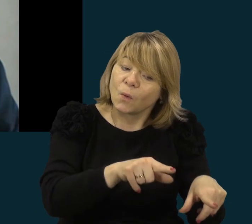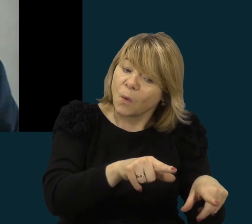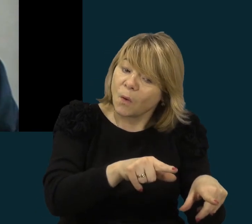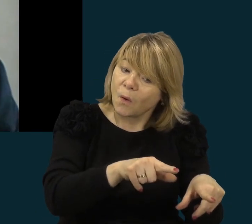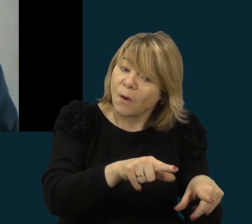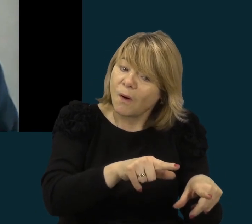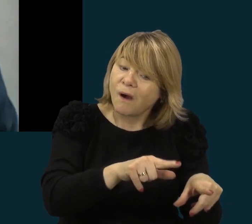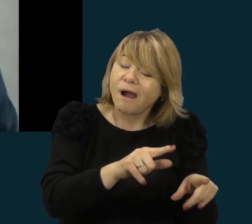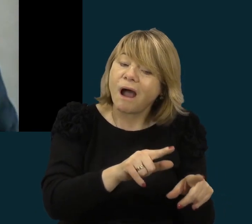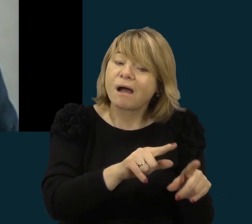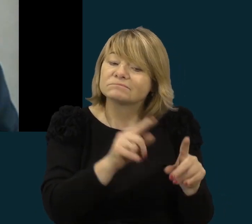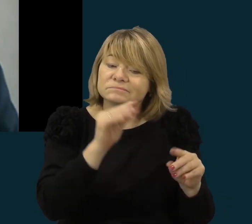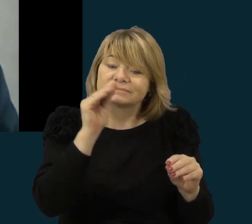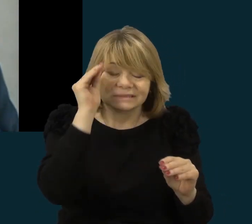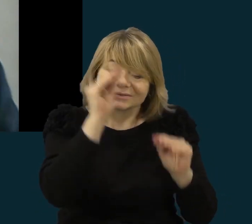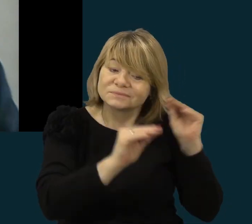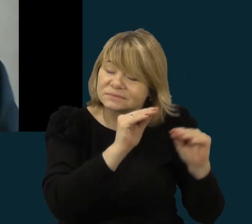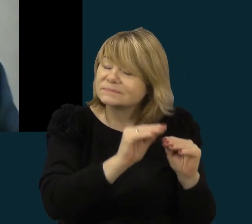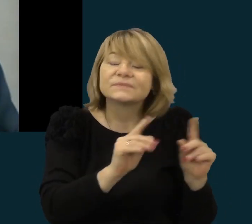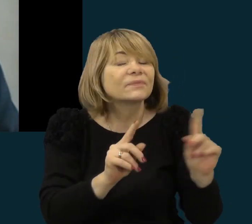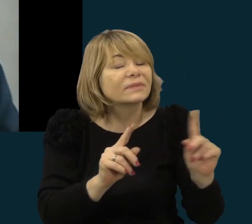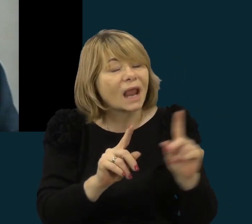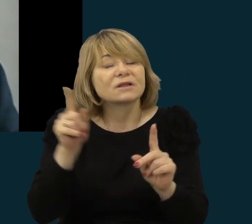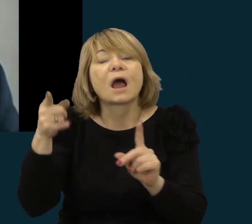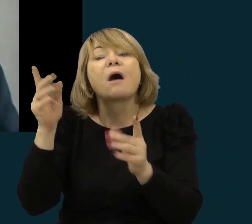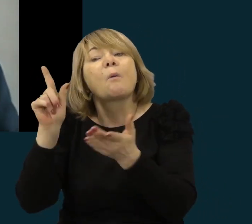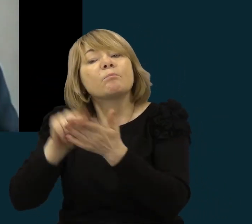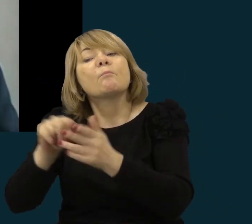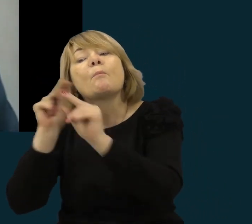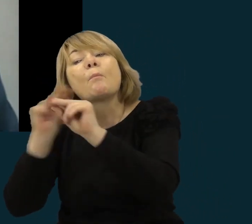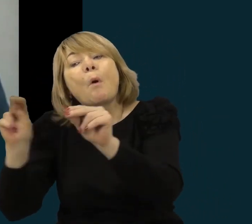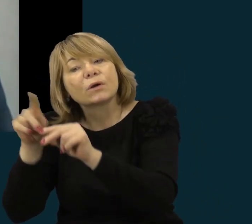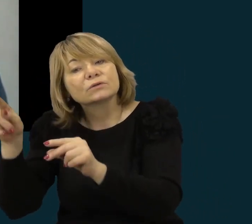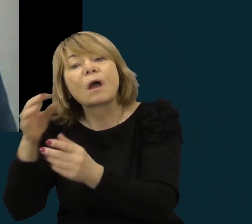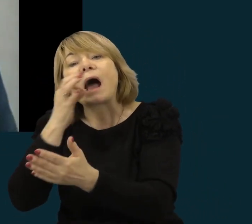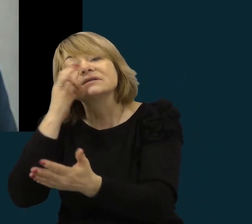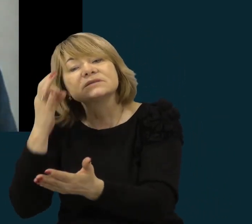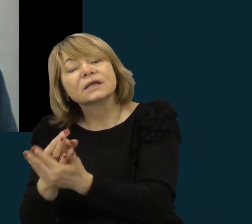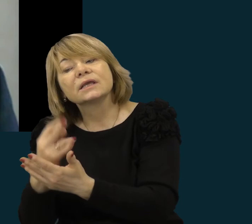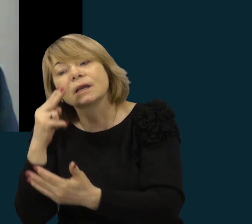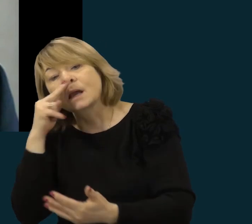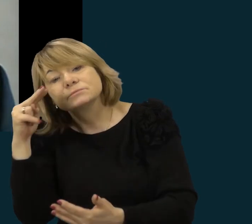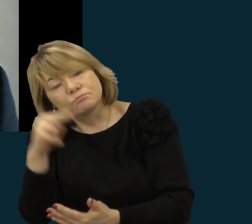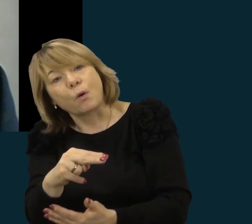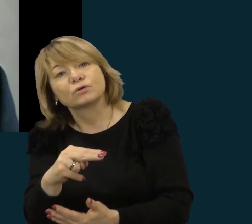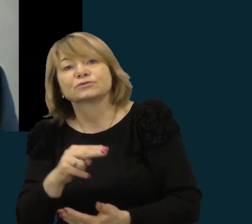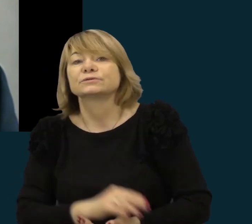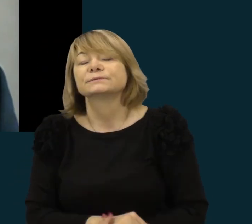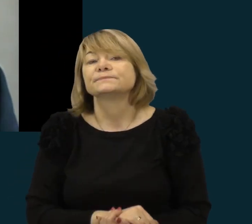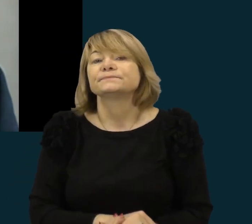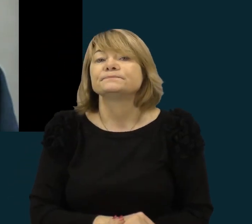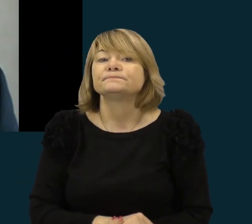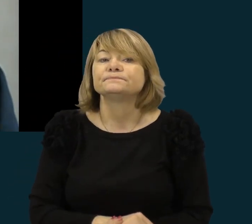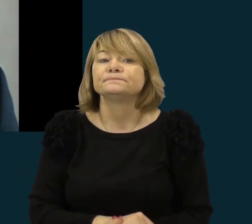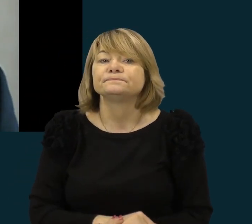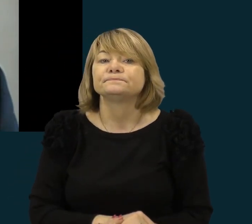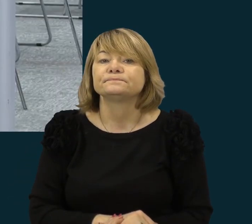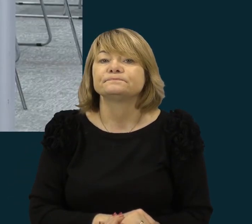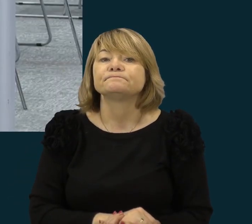mokytojų atakingo požiūrio į ūkdymo procesą. Taip, ir